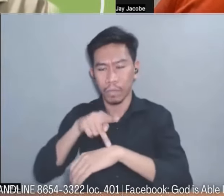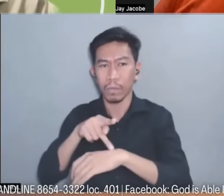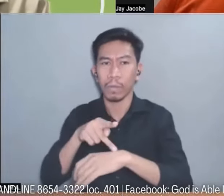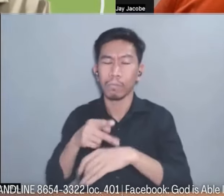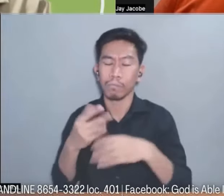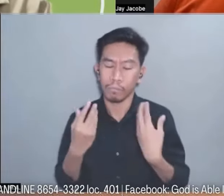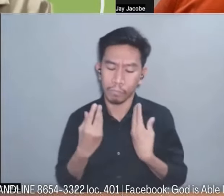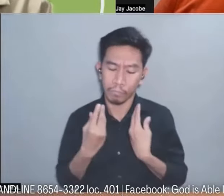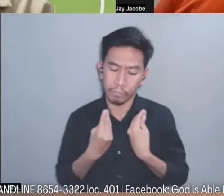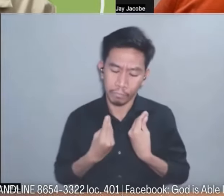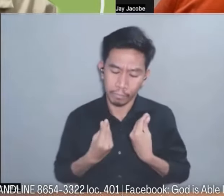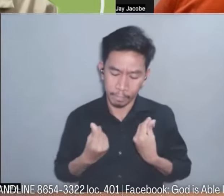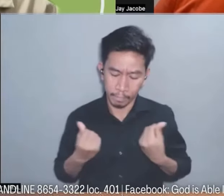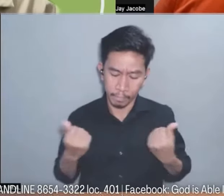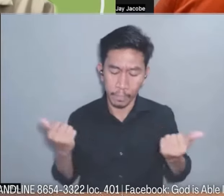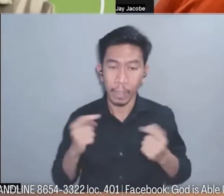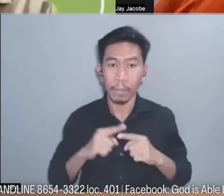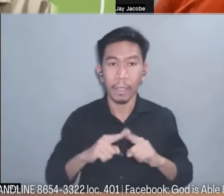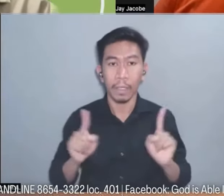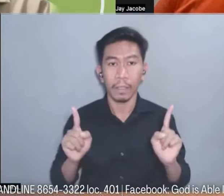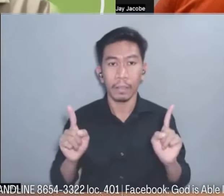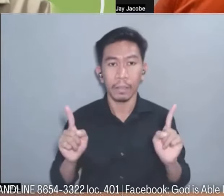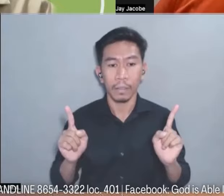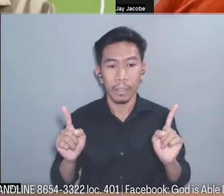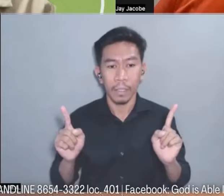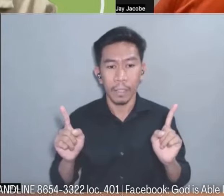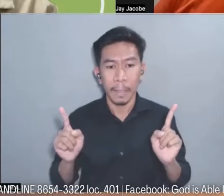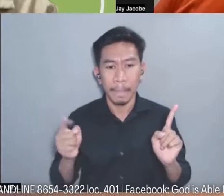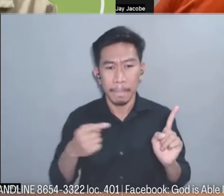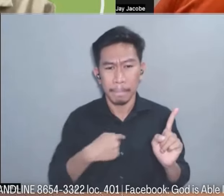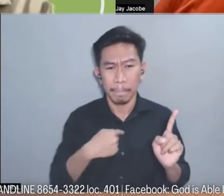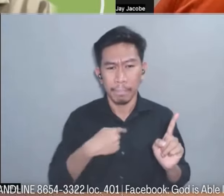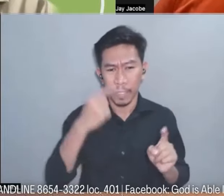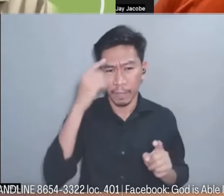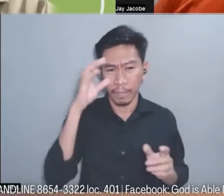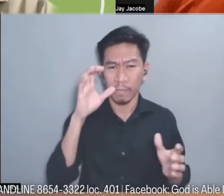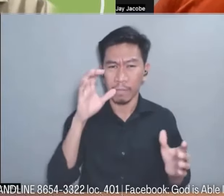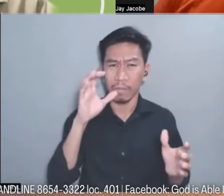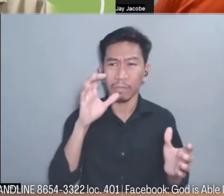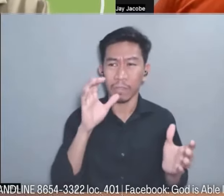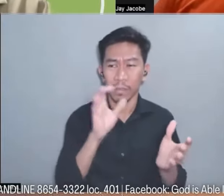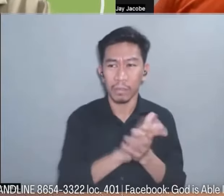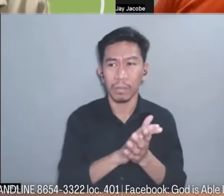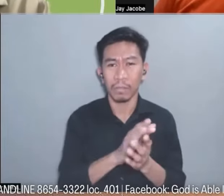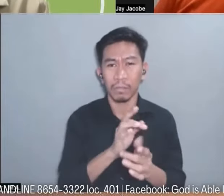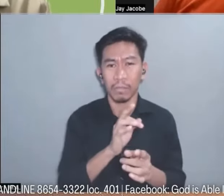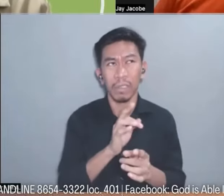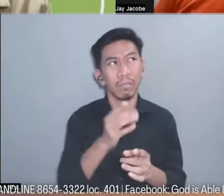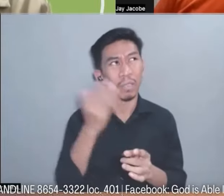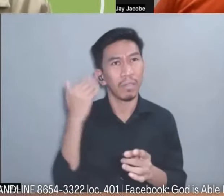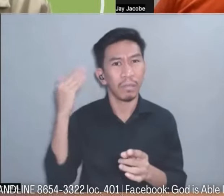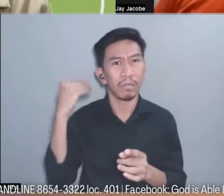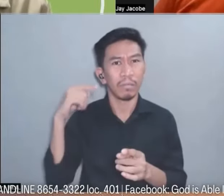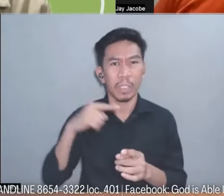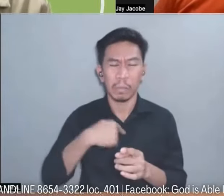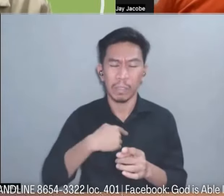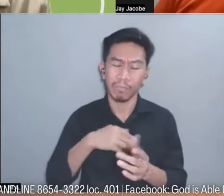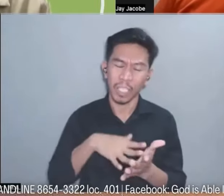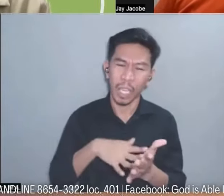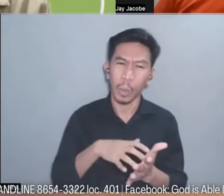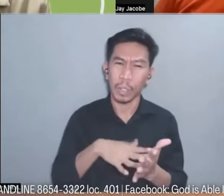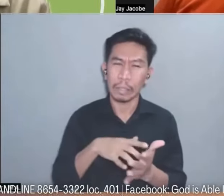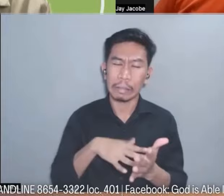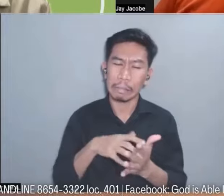that time ay talagang talagang alam ko bibigay na ako so yung time na yun na ako po ay nasa